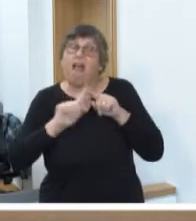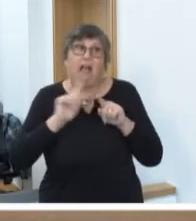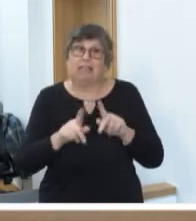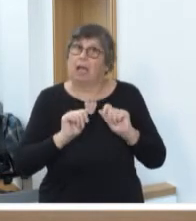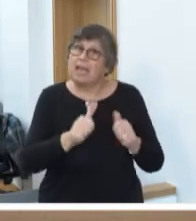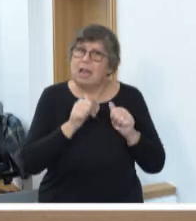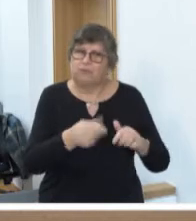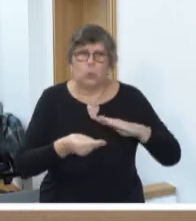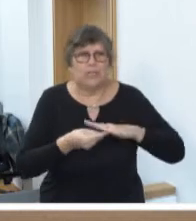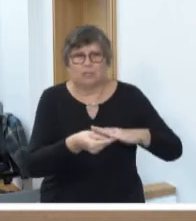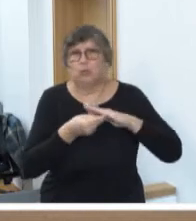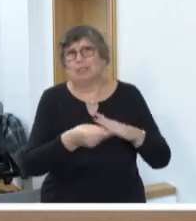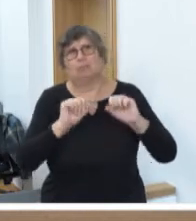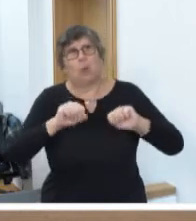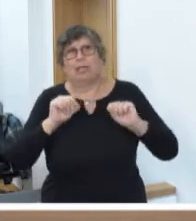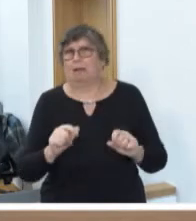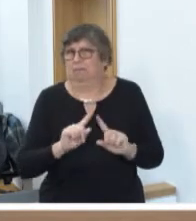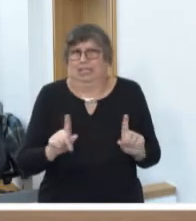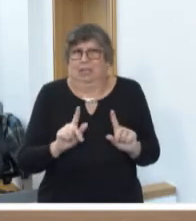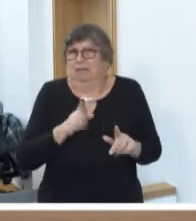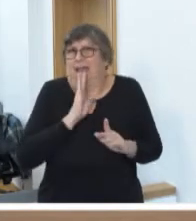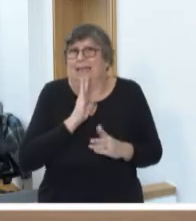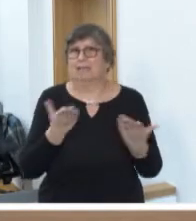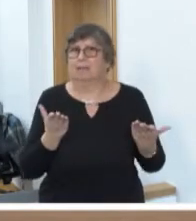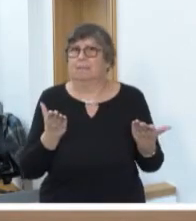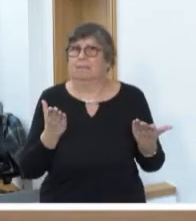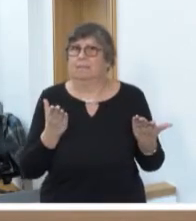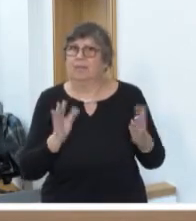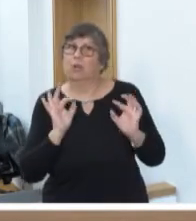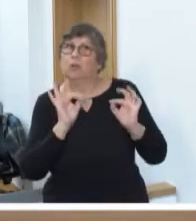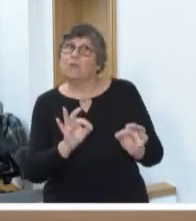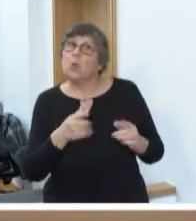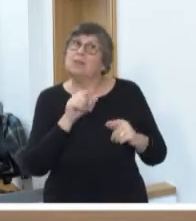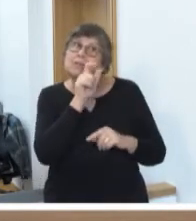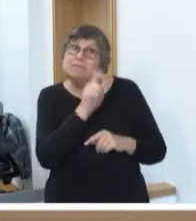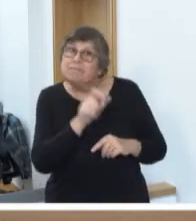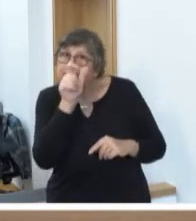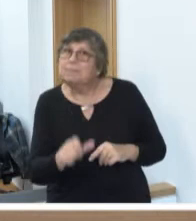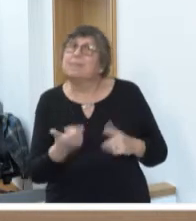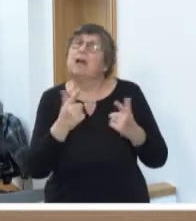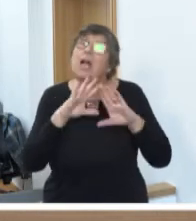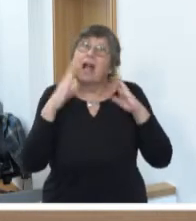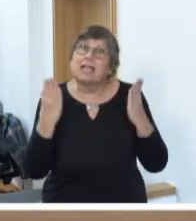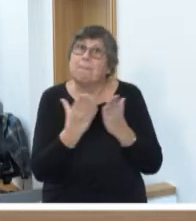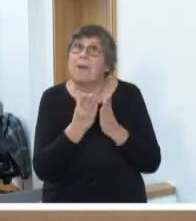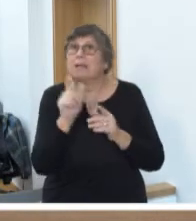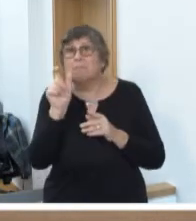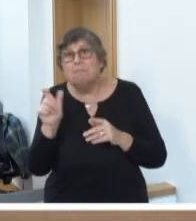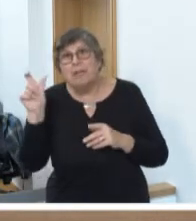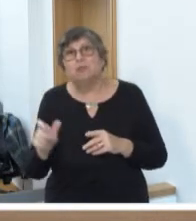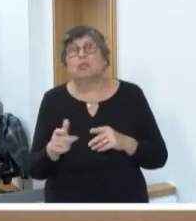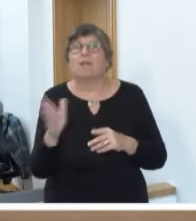Unterstützungsmöglichkeiten nicht mehr ausreichen, um die Betroffenen und die Allgemeinheit vor Schäden auch